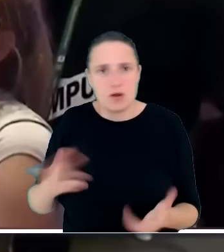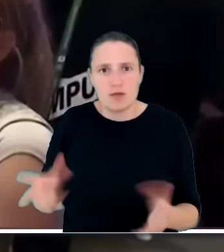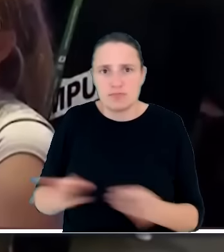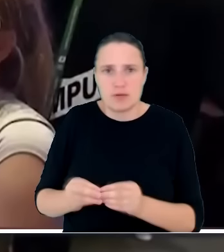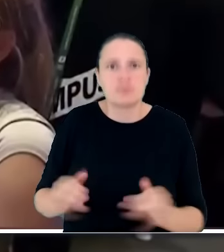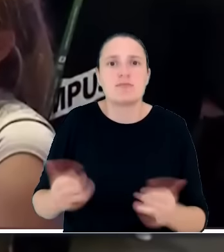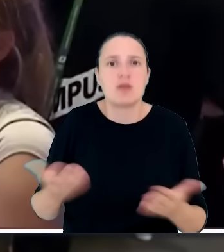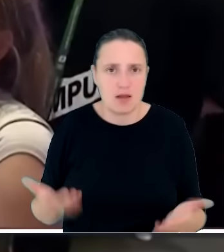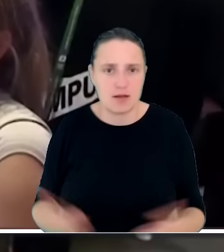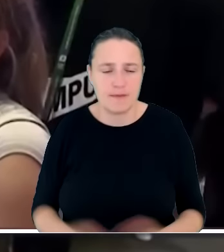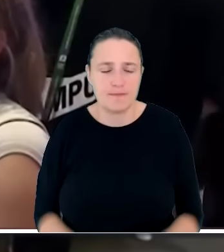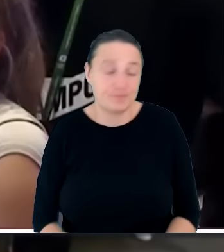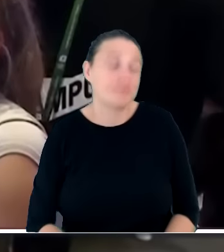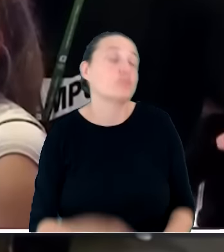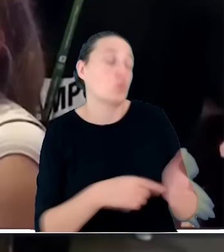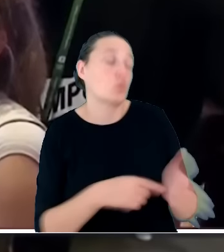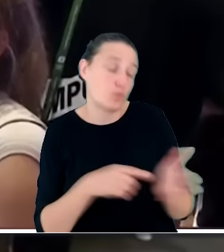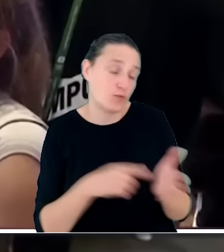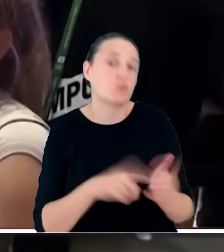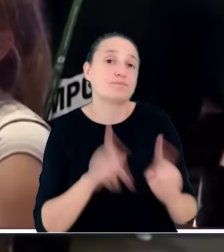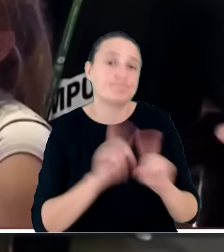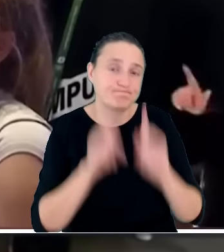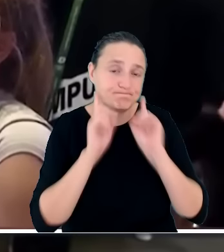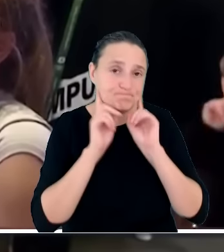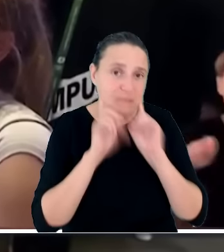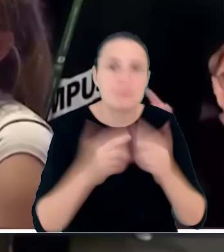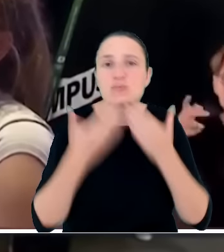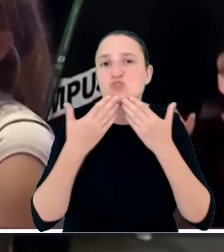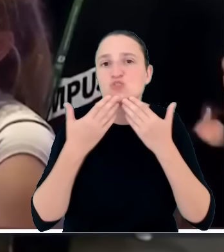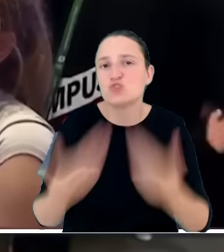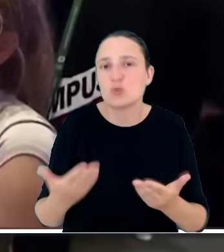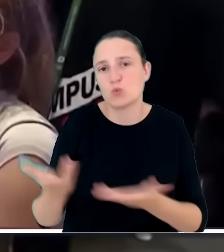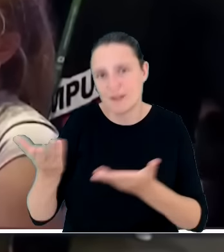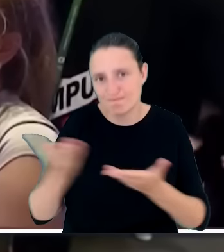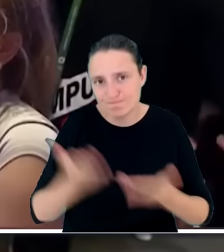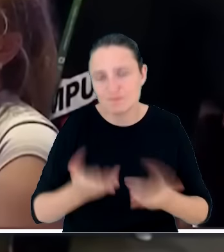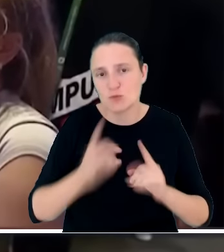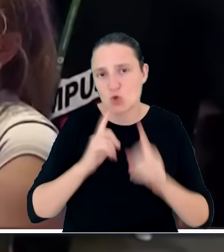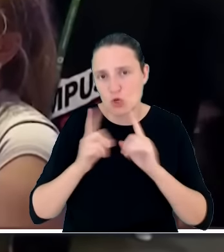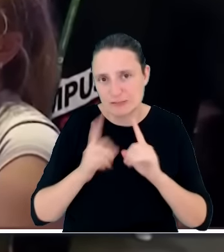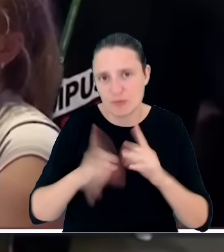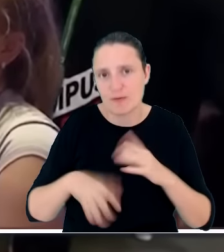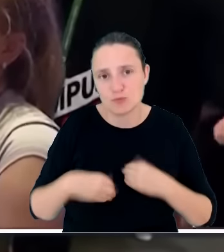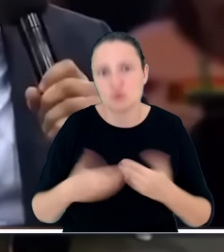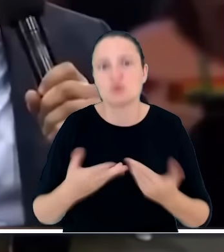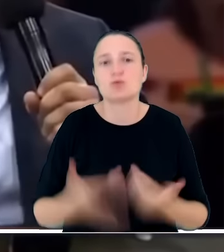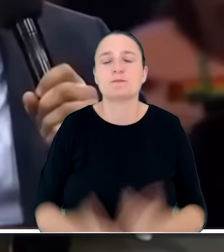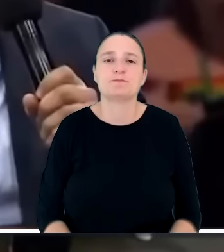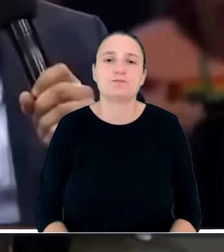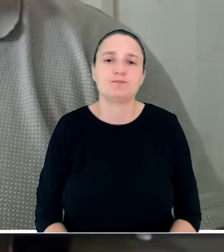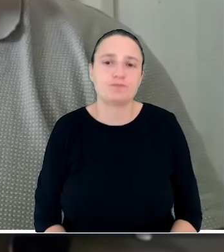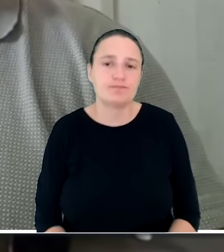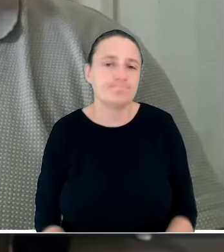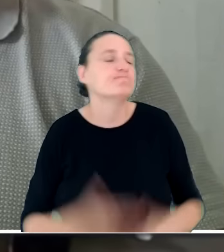Dokładnie tak to wygląda, panie redaktorze. Ja bardzo dziękuję za przyjęcie zaproszenia do naszego programu i dziękuję za rozmowę. Kłaniam się nisko. Dziękuję